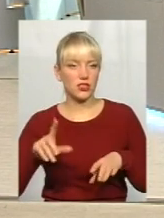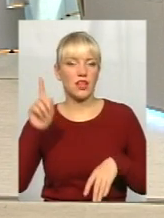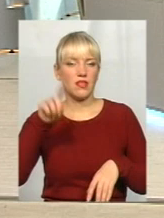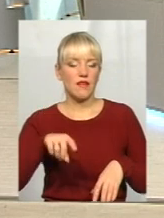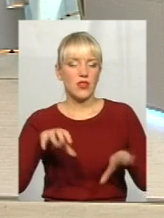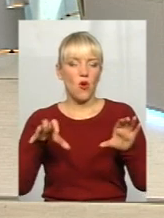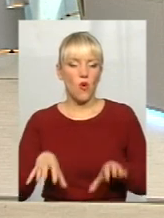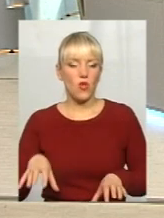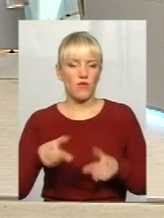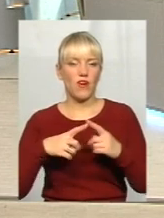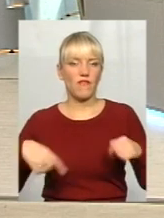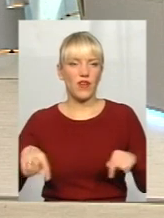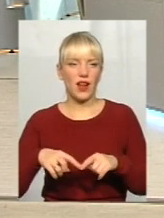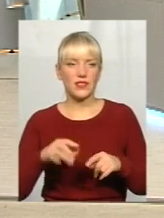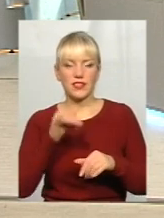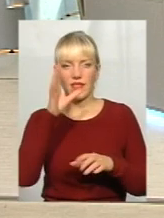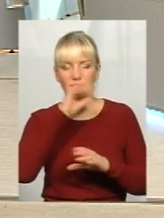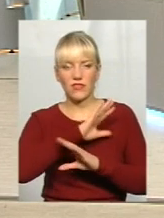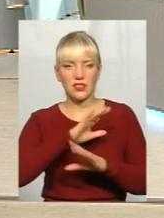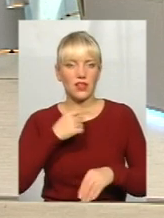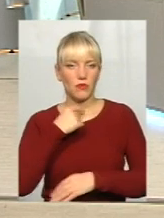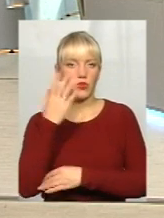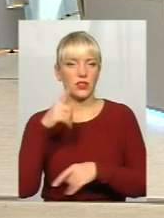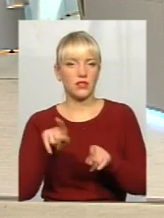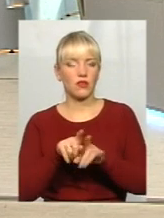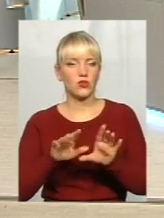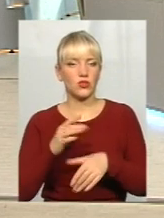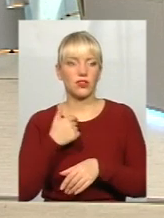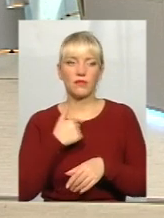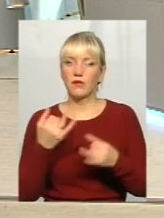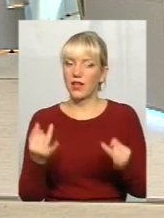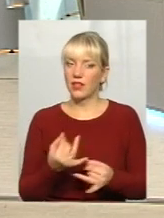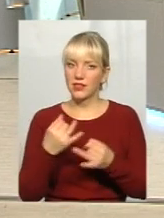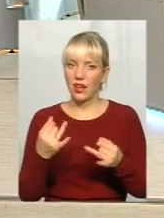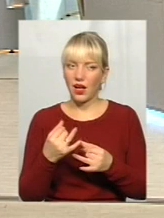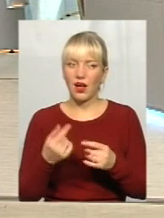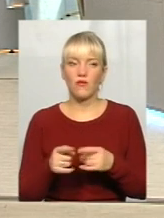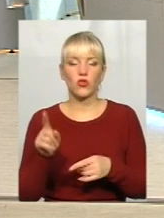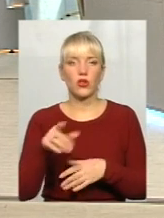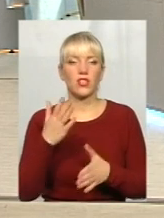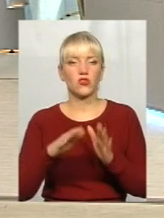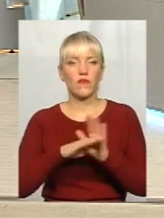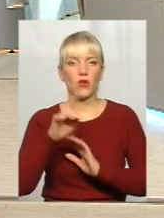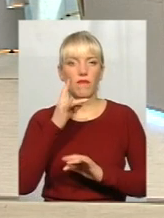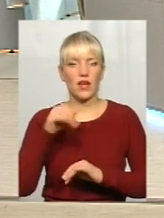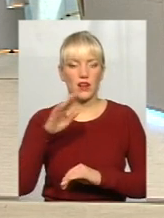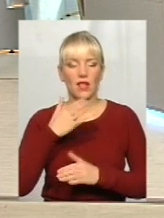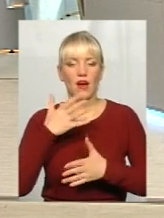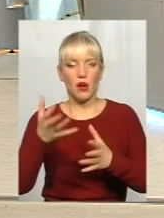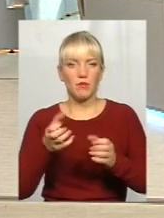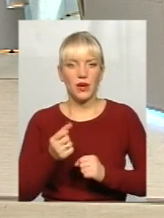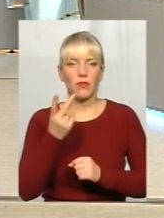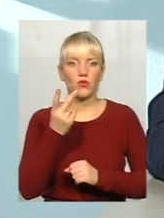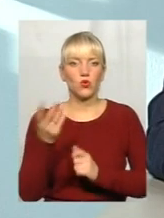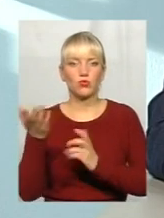фракцій, навіть опозиційних не встигли проголосувати. Воно так случилось. Тому нам дуже це цікаво. Дорядче. Тому якщо Верховна Рада прийме в другому читанні цей закон,